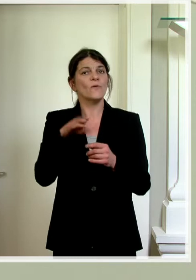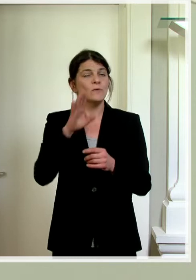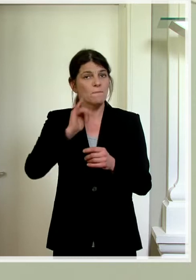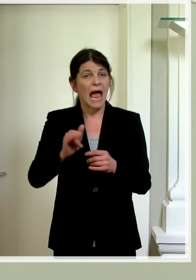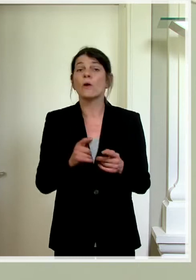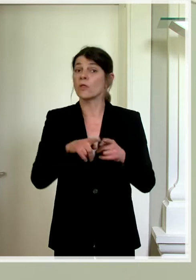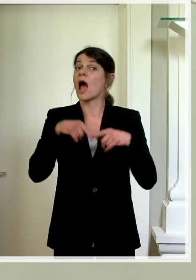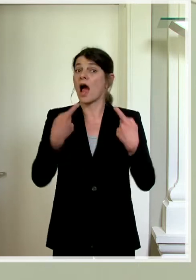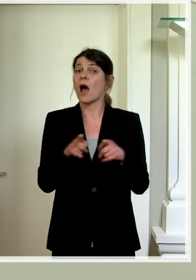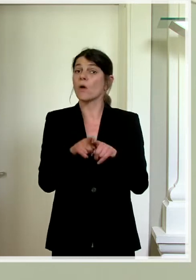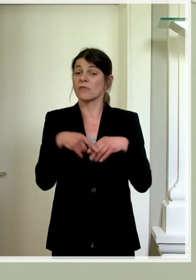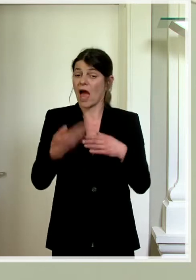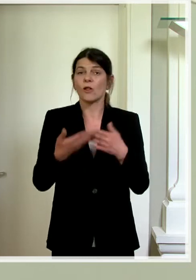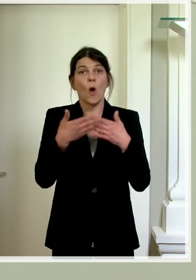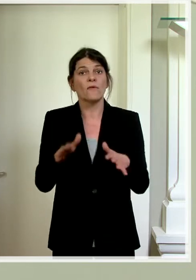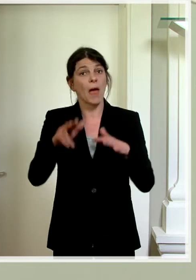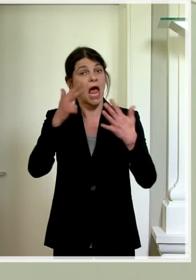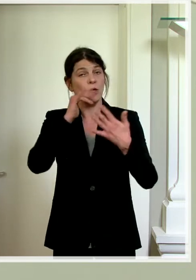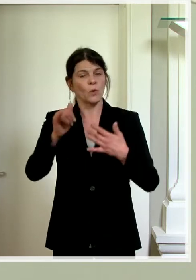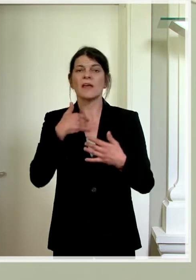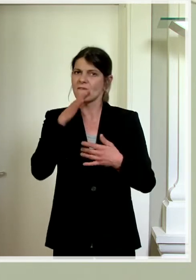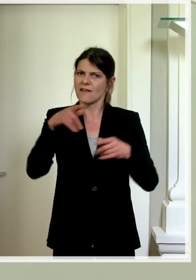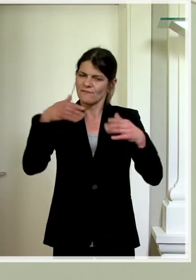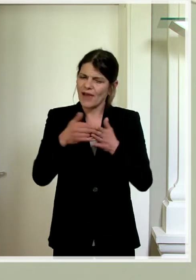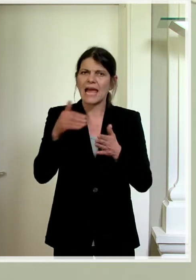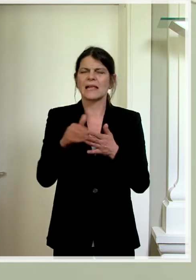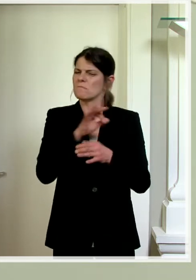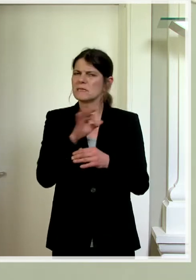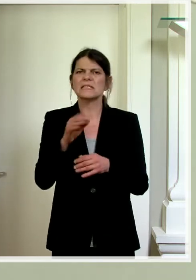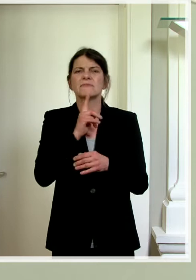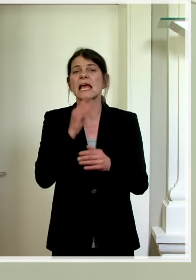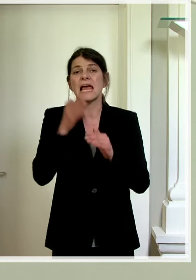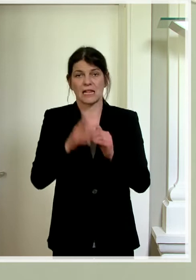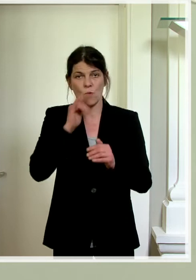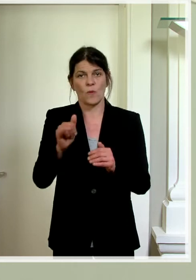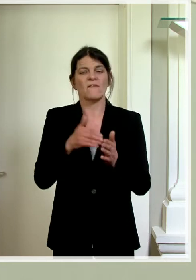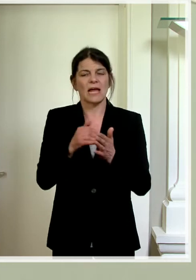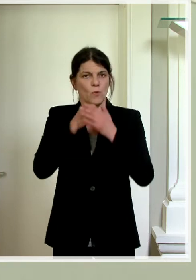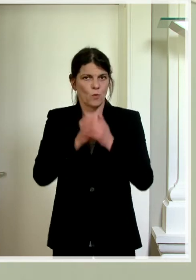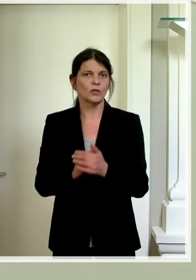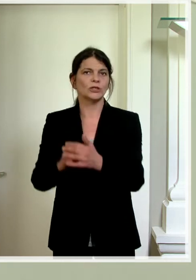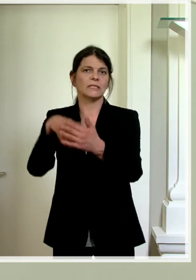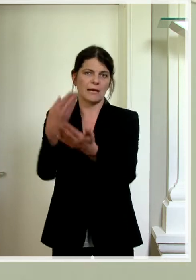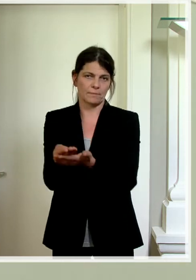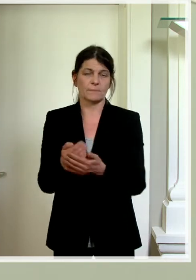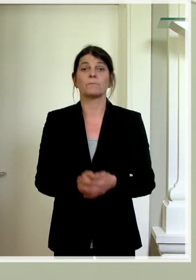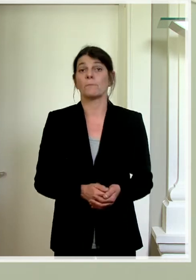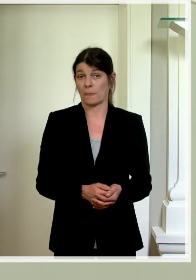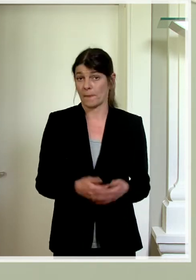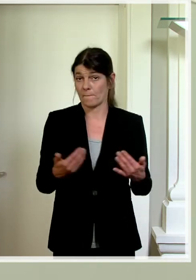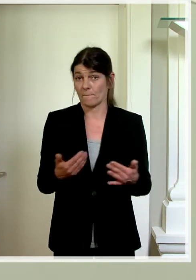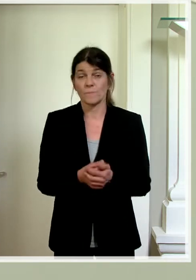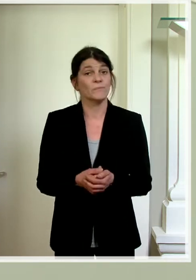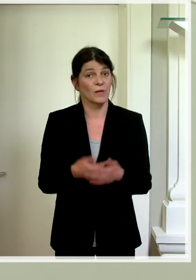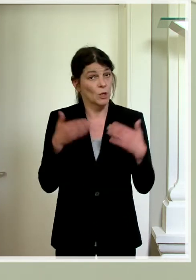Mai und auch nach der Öffnung am 8. Juni weiterhin bis mindestens Ende Juni Unterstützung anbieten. Vor